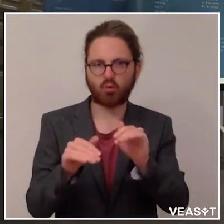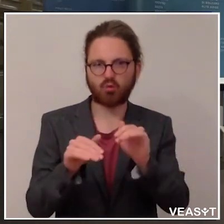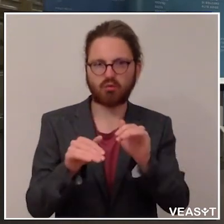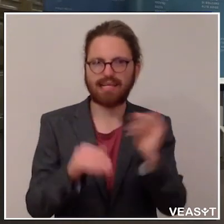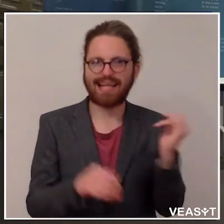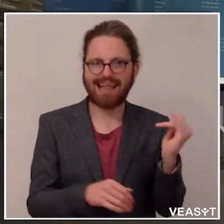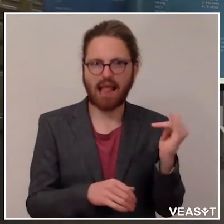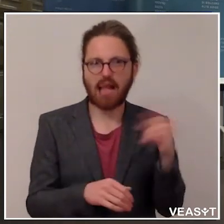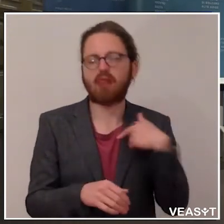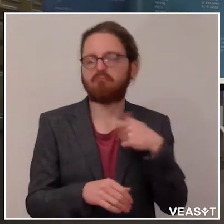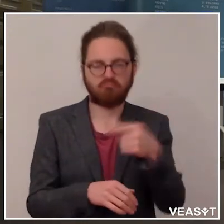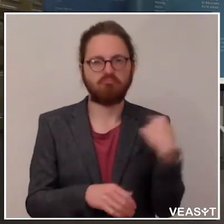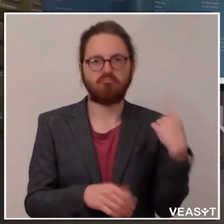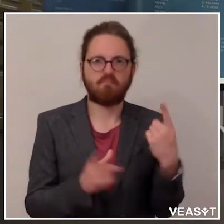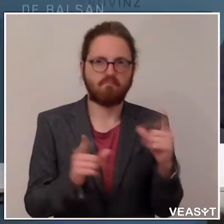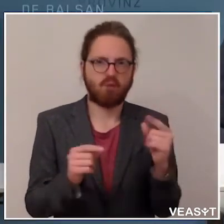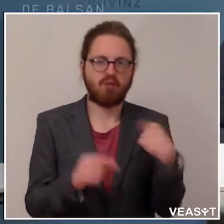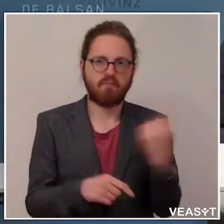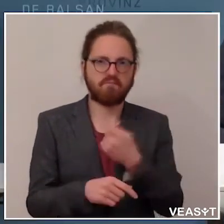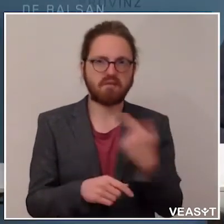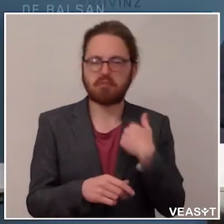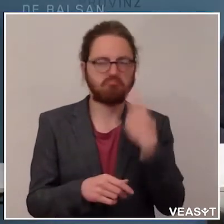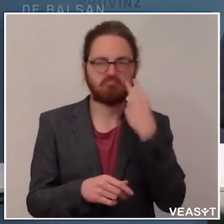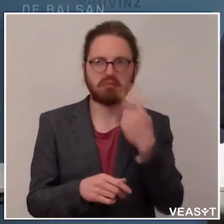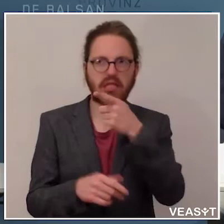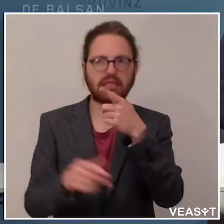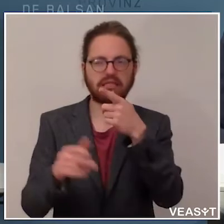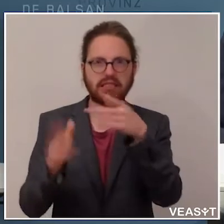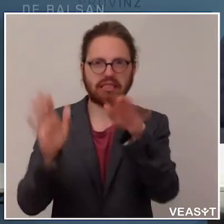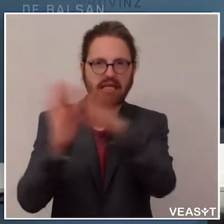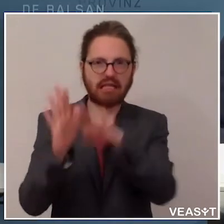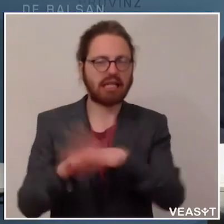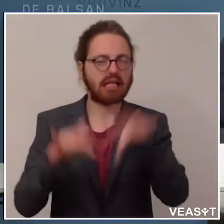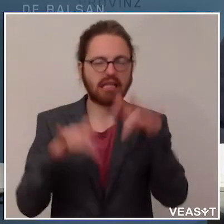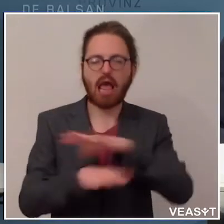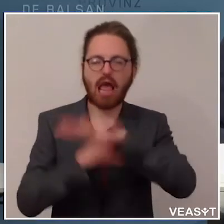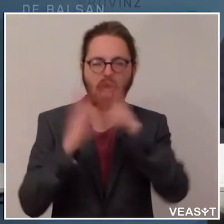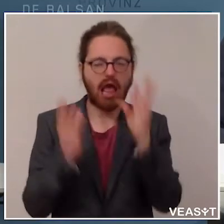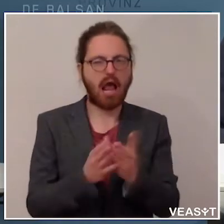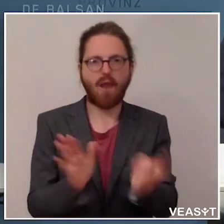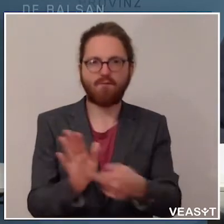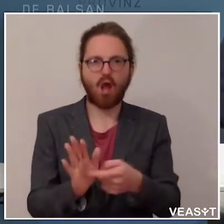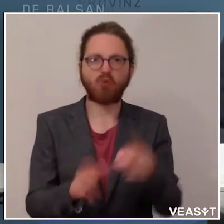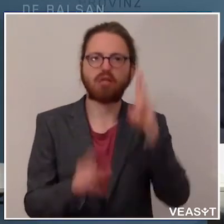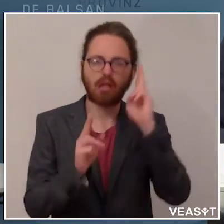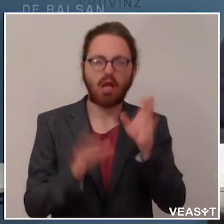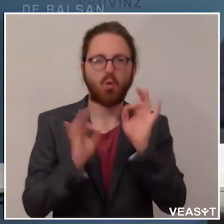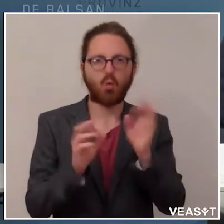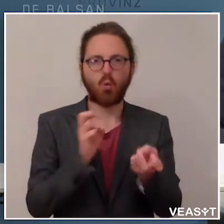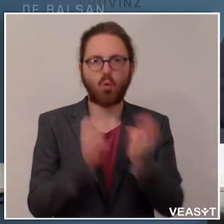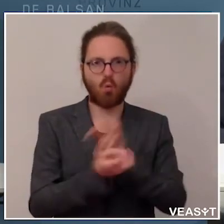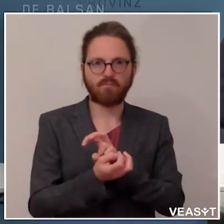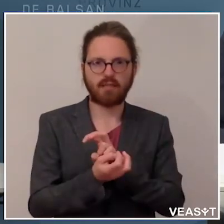hier überzeugt, dass dieses Gesetz alle Voraussetzungen hat, auch entsprechend umgesetzt zu werden und es wird auch entsprechend